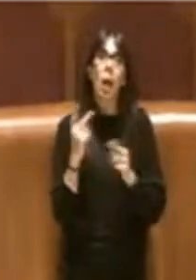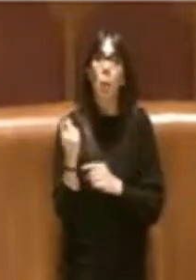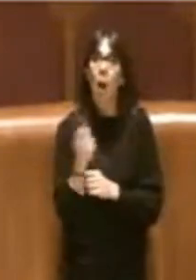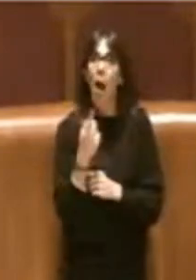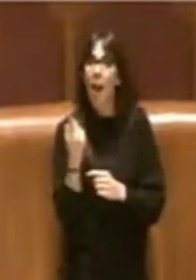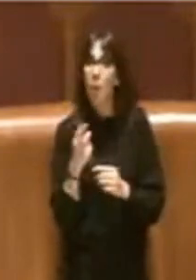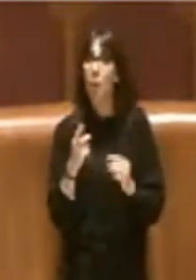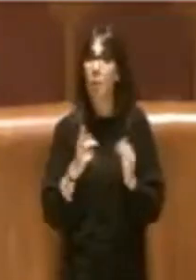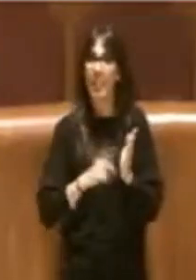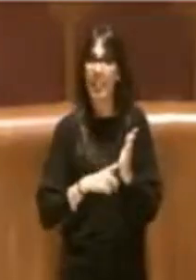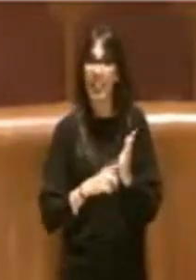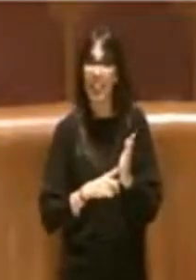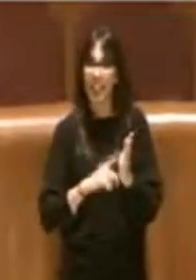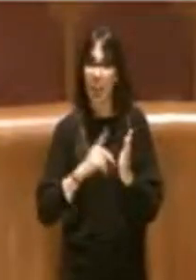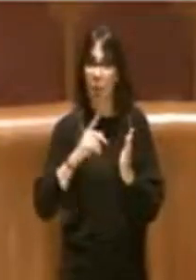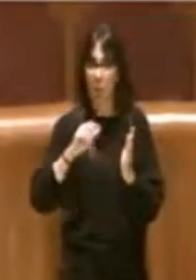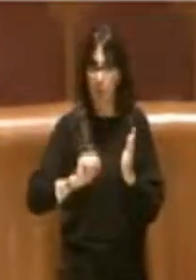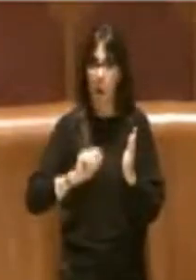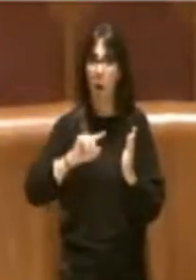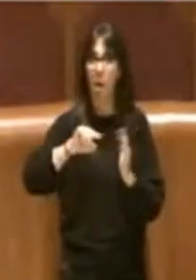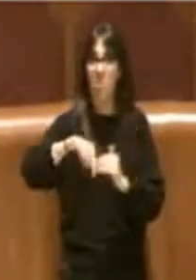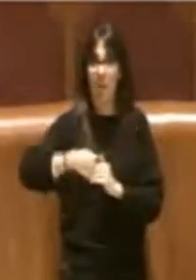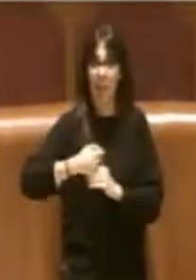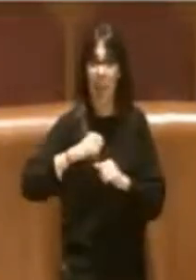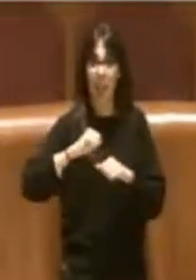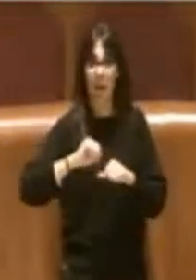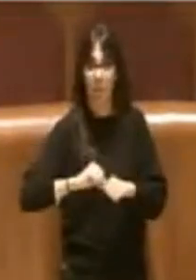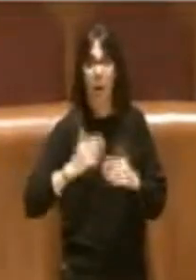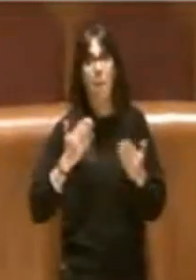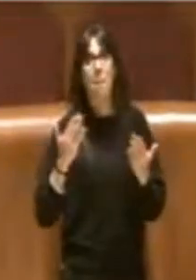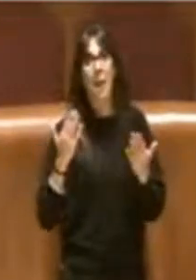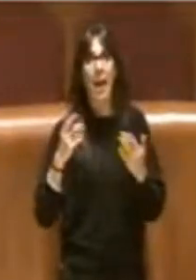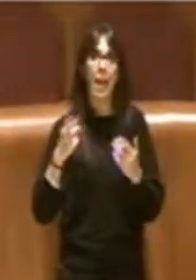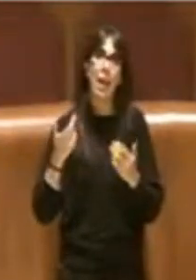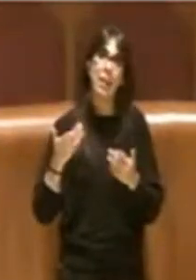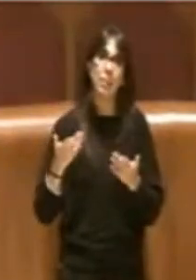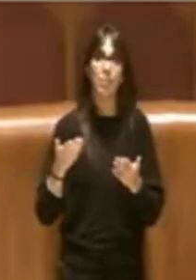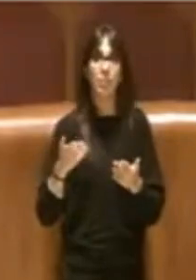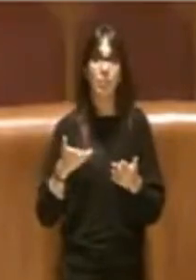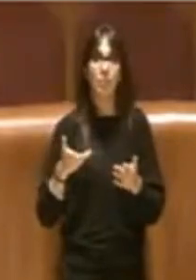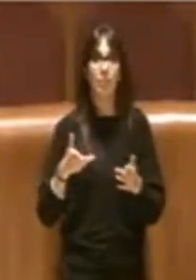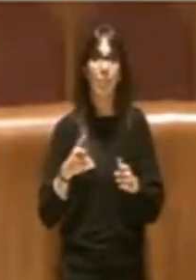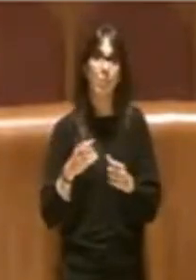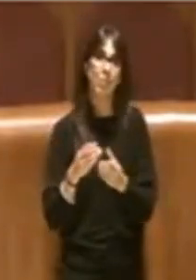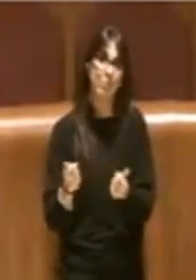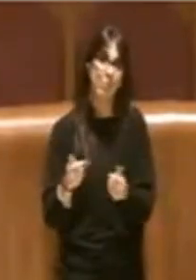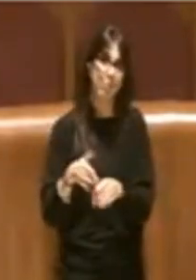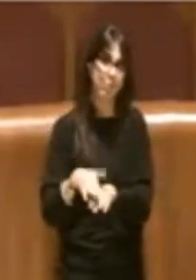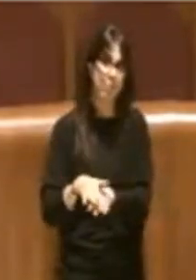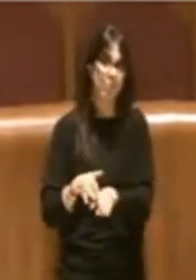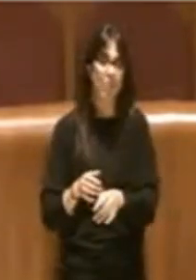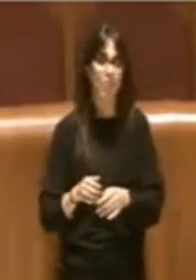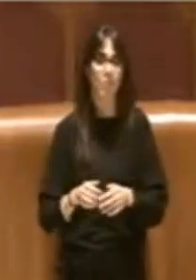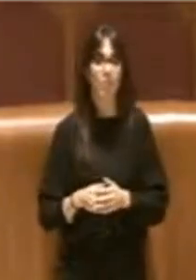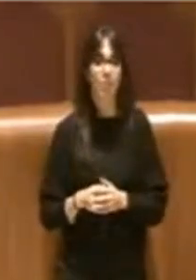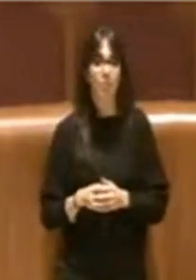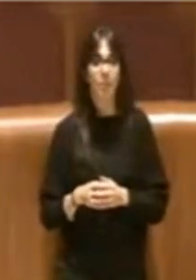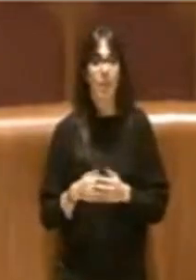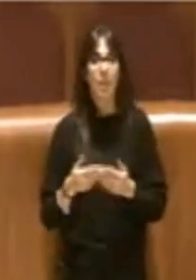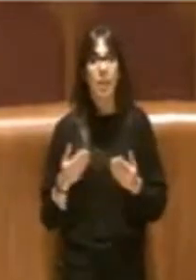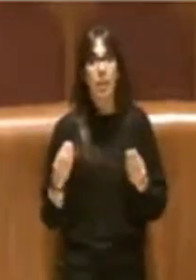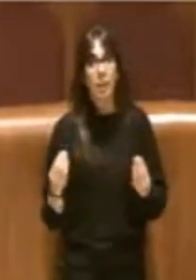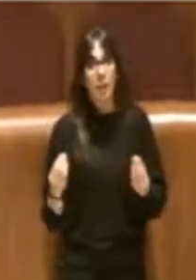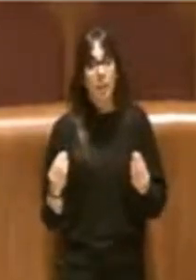magari non sia più fra noi. Perché? Perché altrimenti c